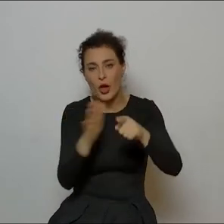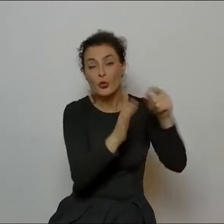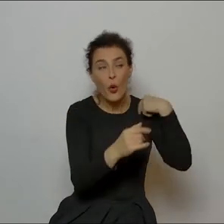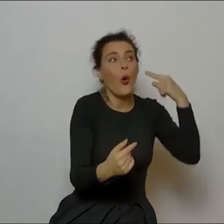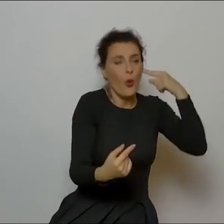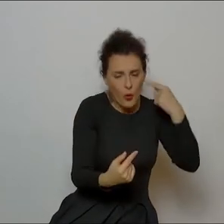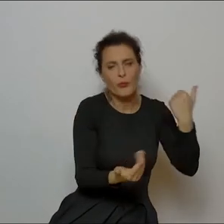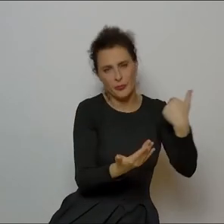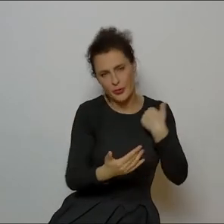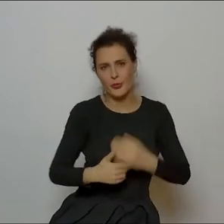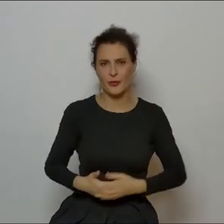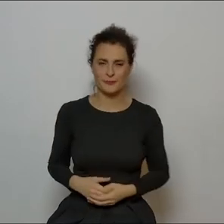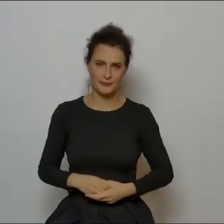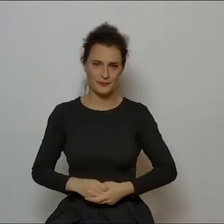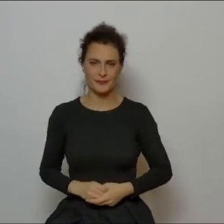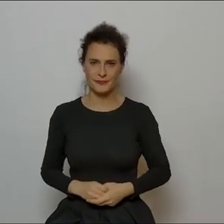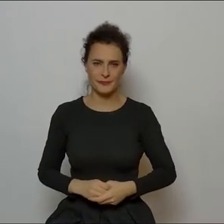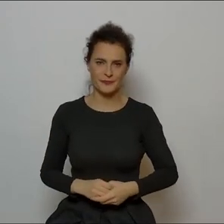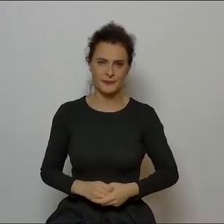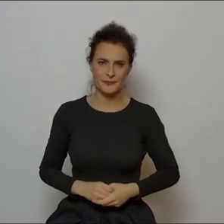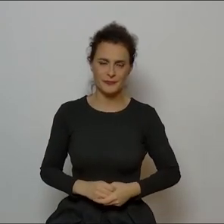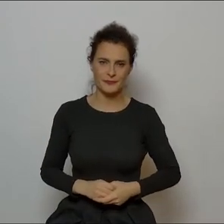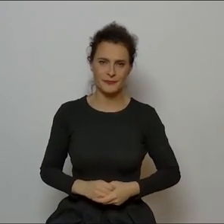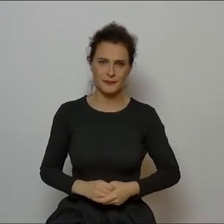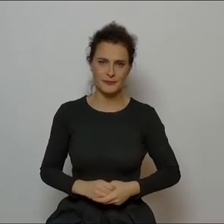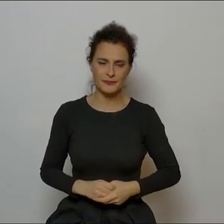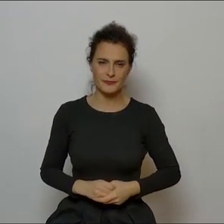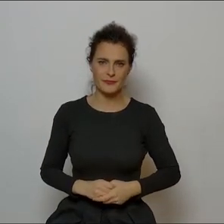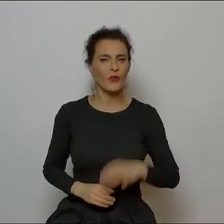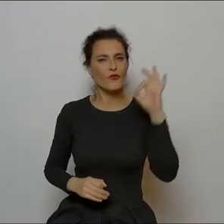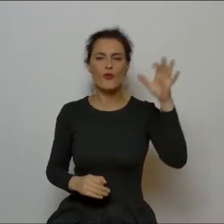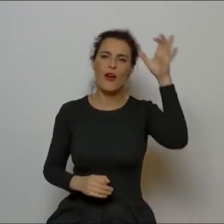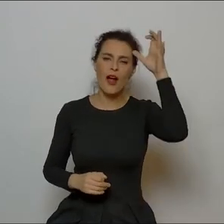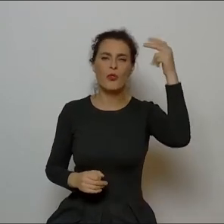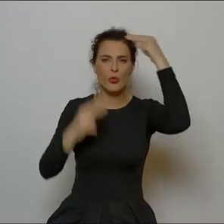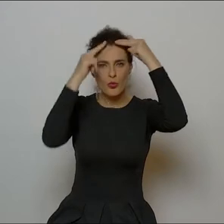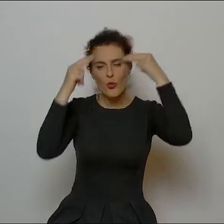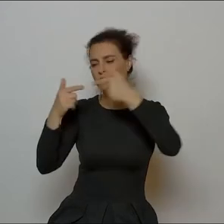kompozycje do utworów literackich, poetyckich Norwida.